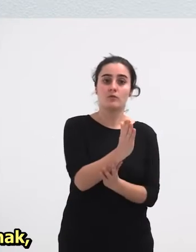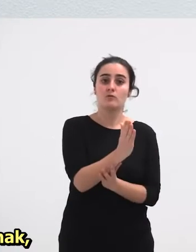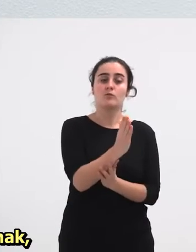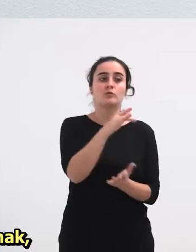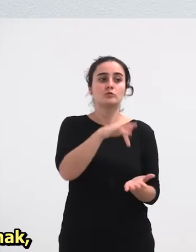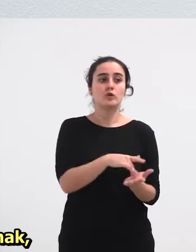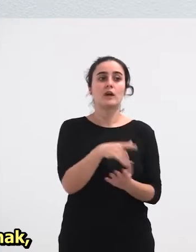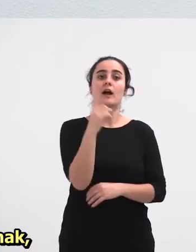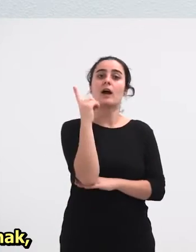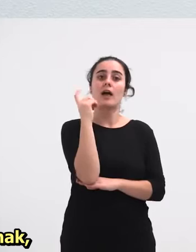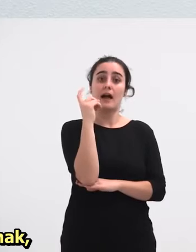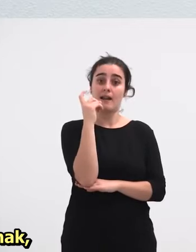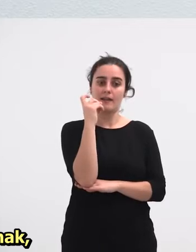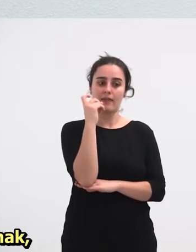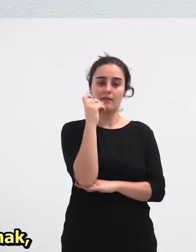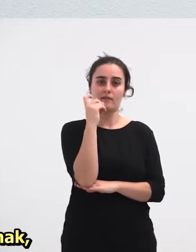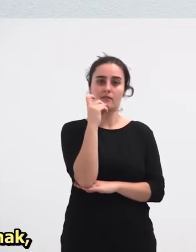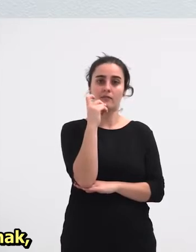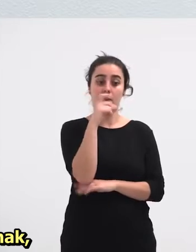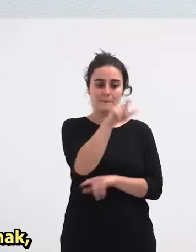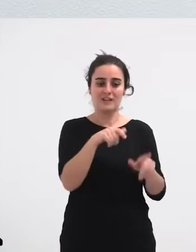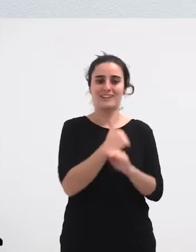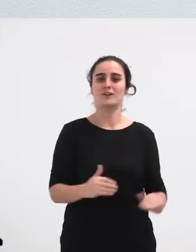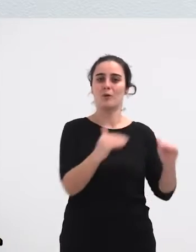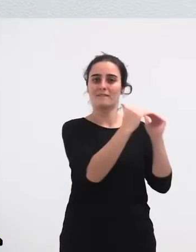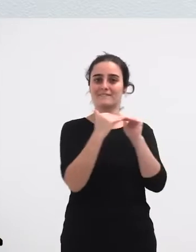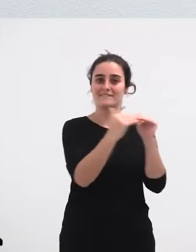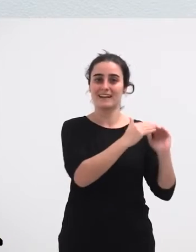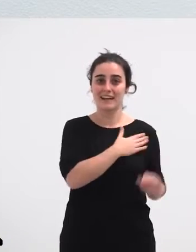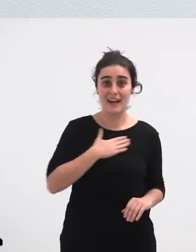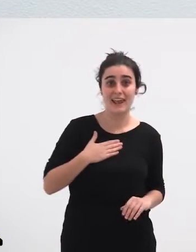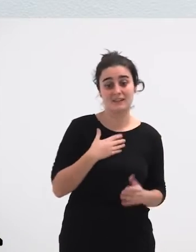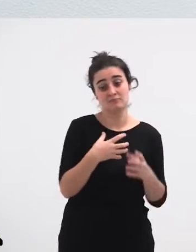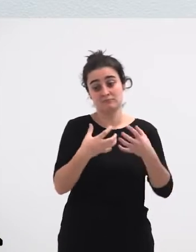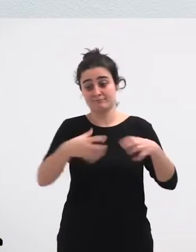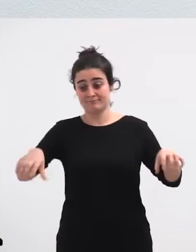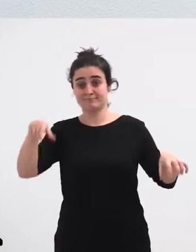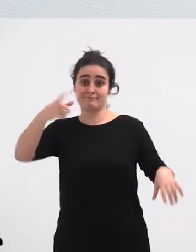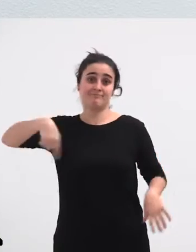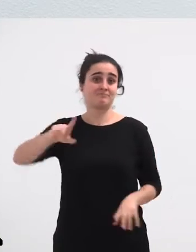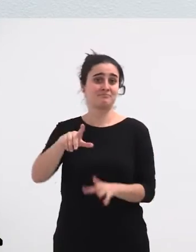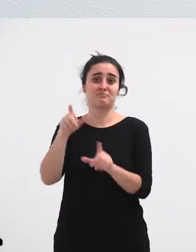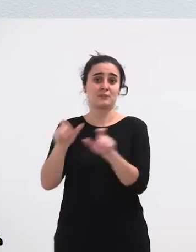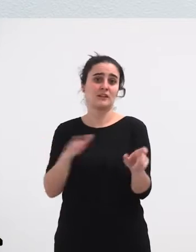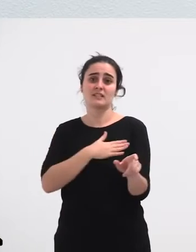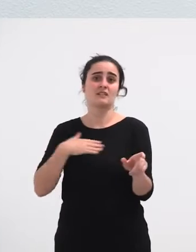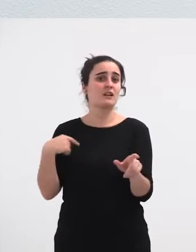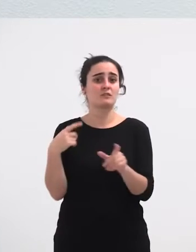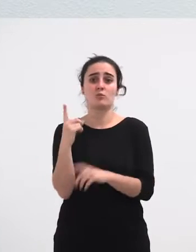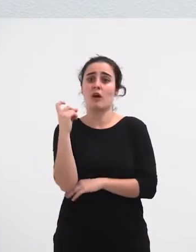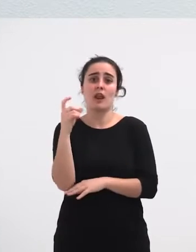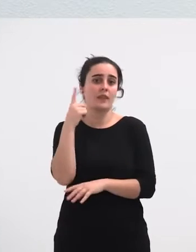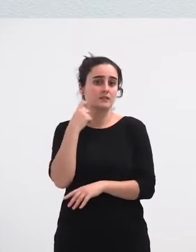Alarde parekide baten aldeziren pertsonak Eta beste aldetik aldeerdi beteko alardean naizuten